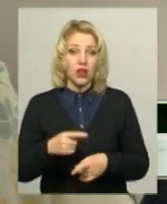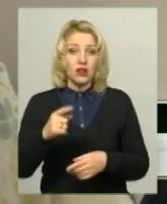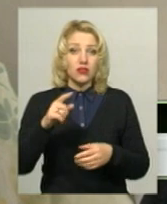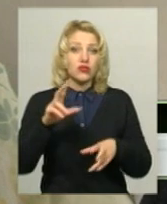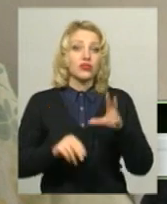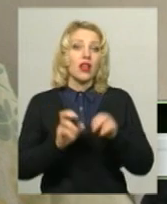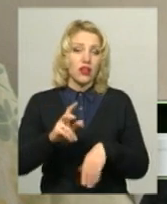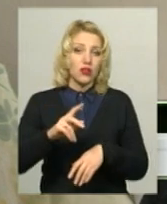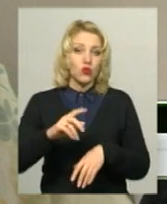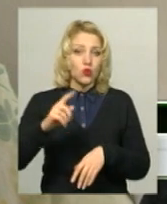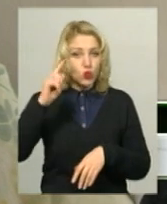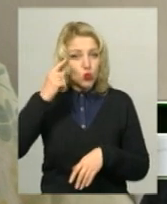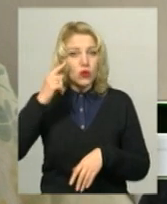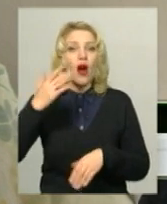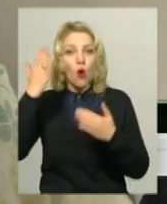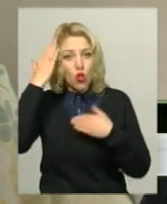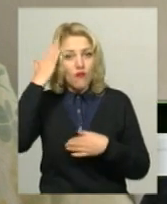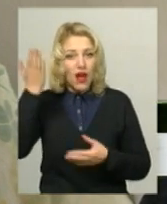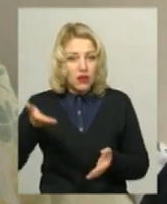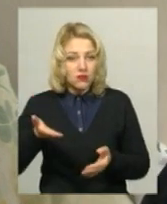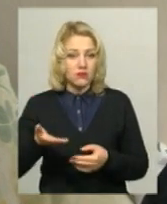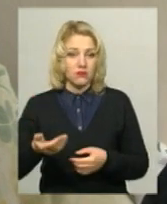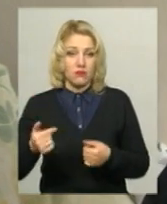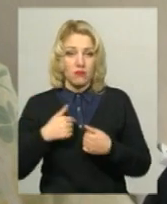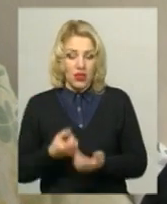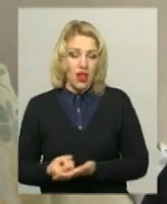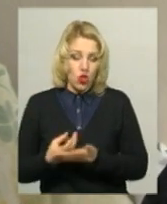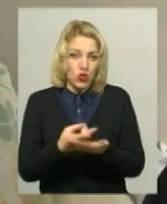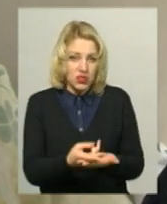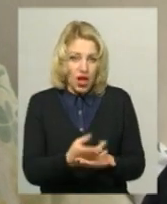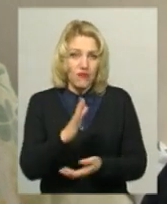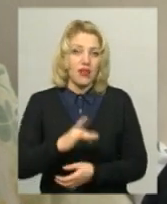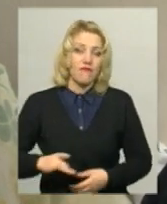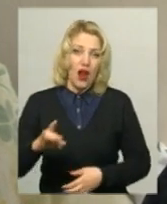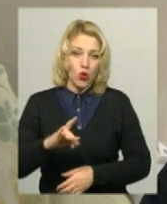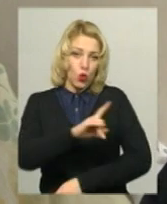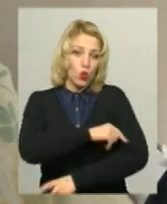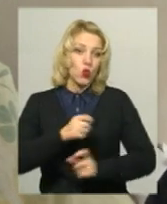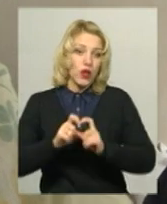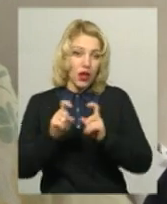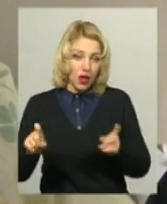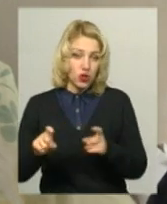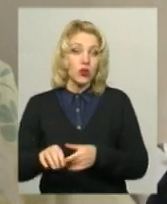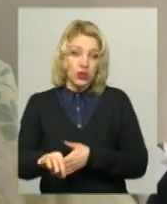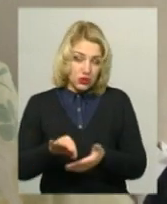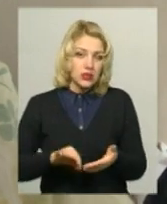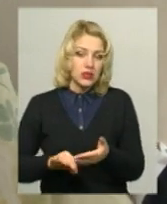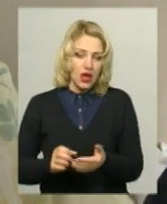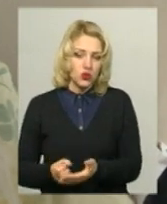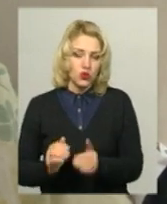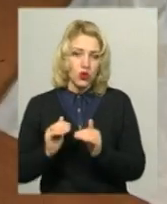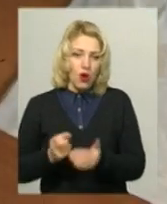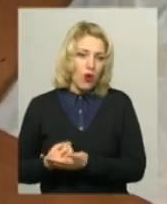голові. Мене доставили в районну лікарню і одразу приділили в